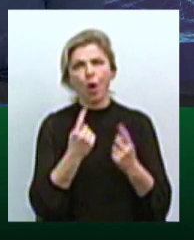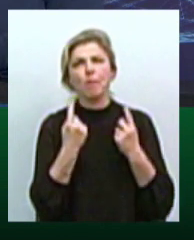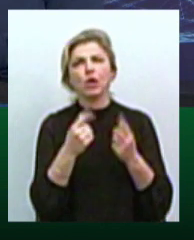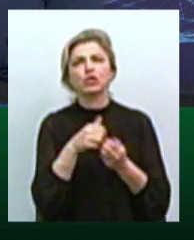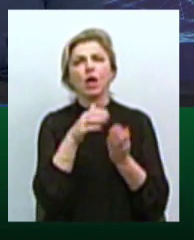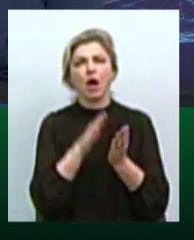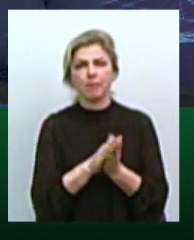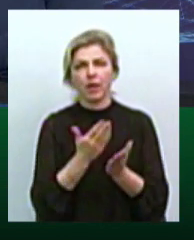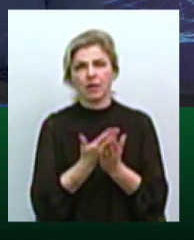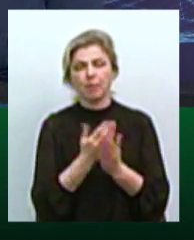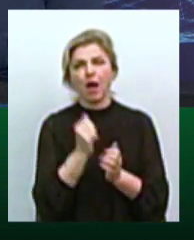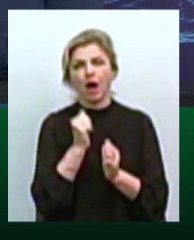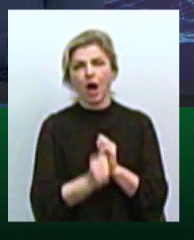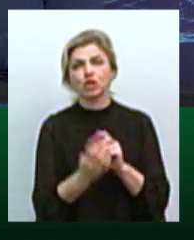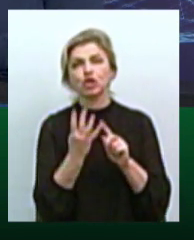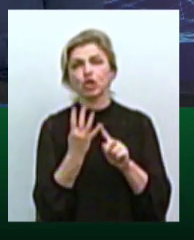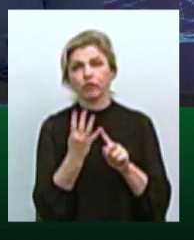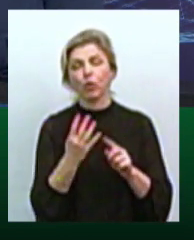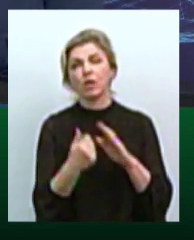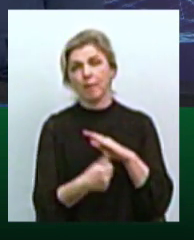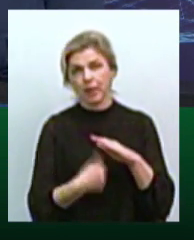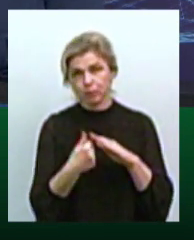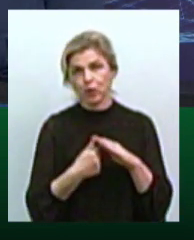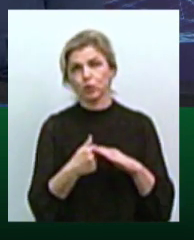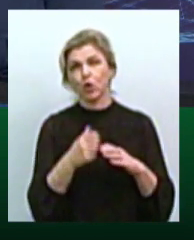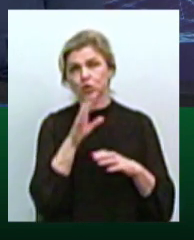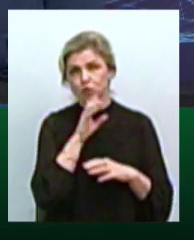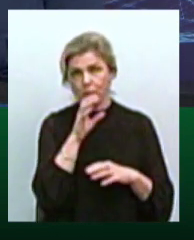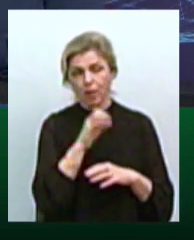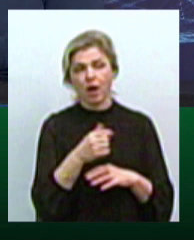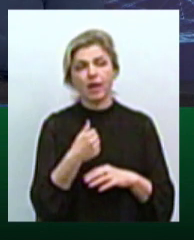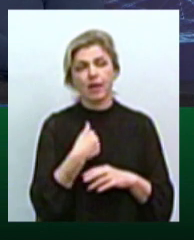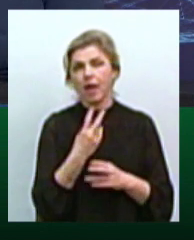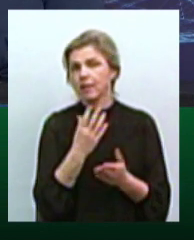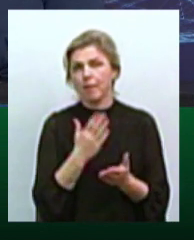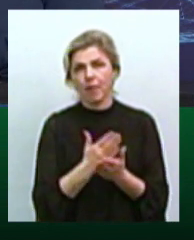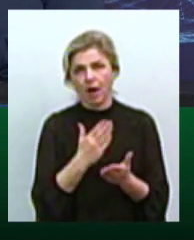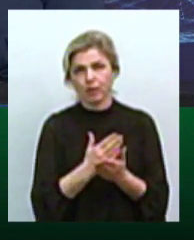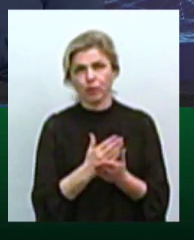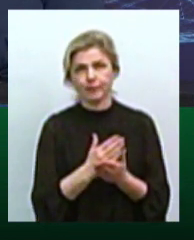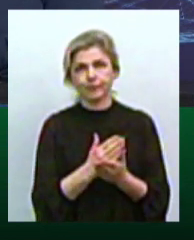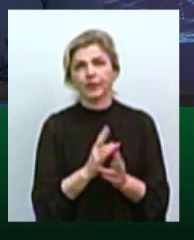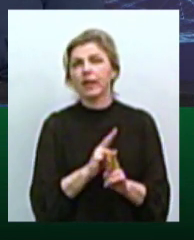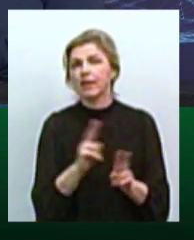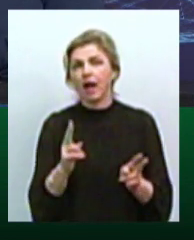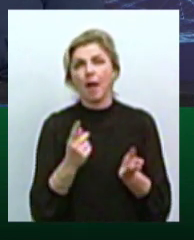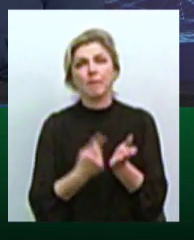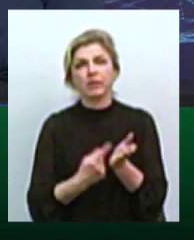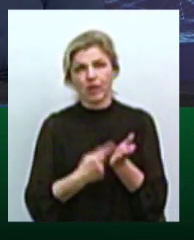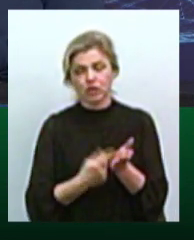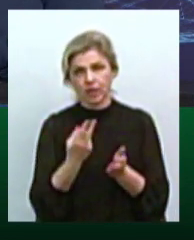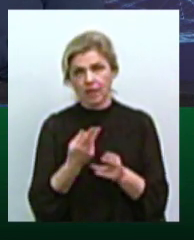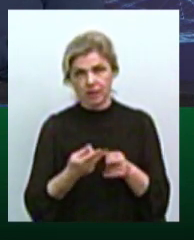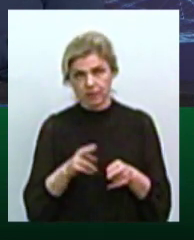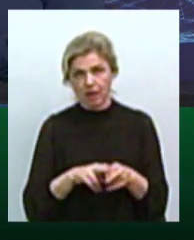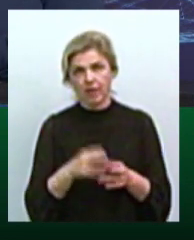якщо це кожна четверта безпритульна, як стверджує Олександр, що я не маю ніяких підтверджень для цього, але все